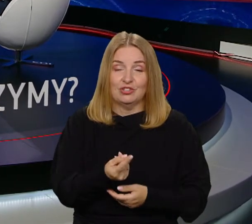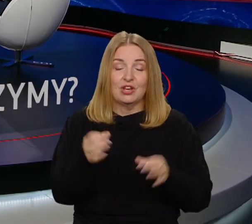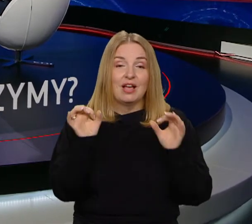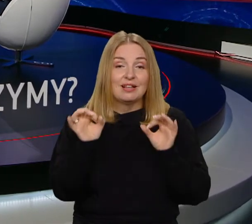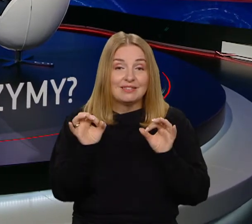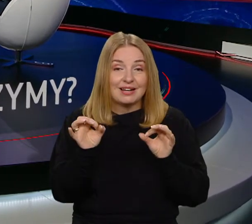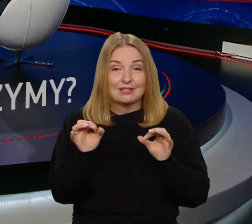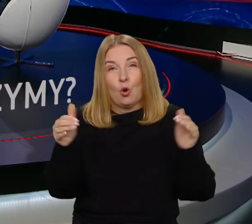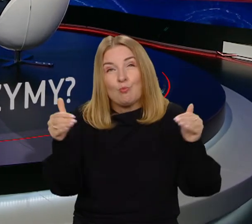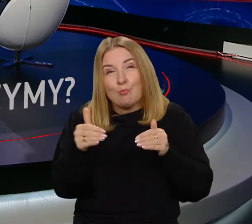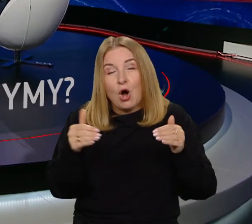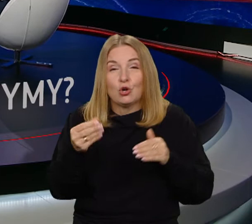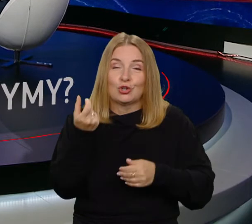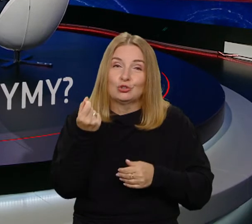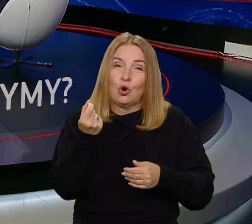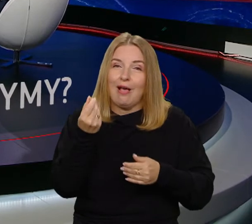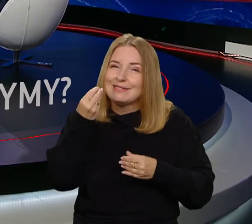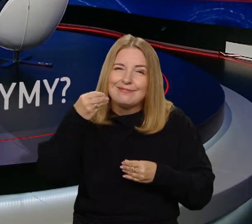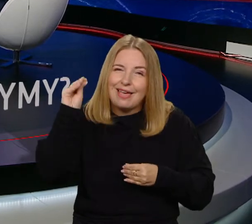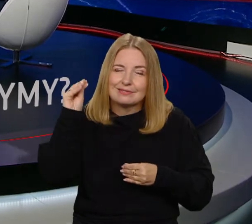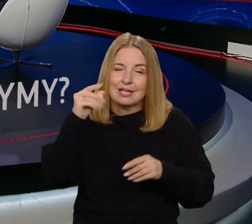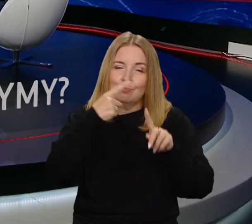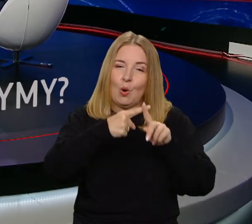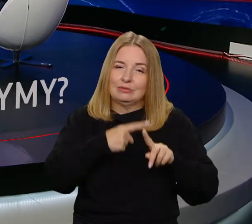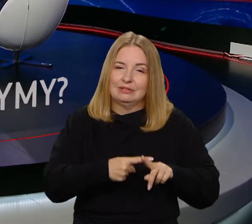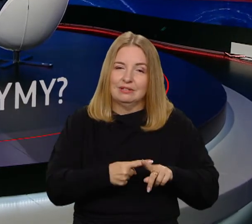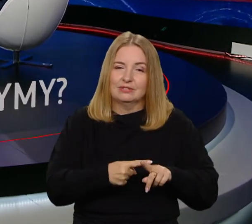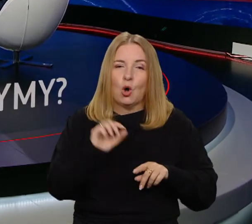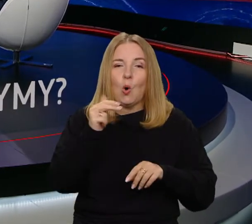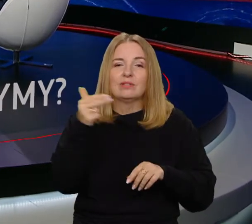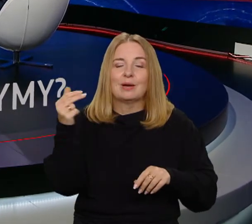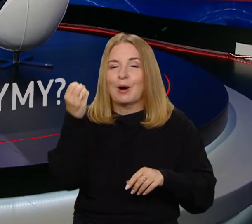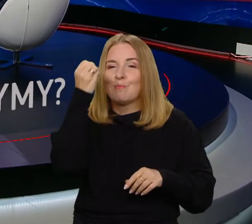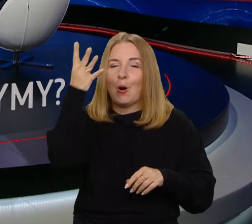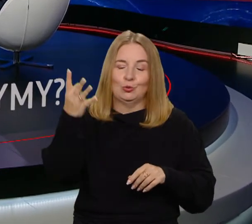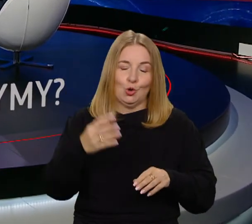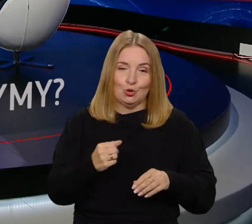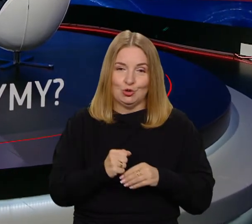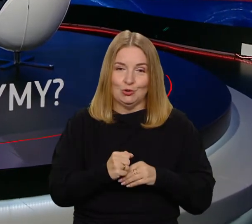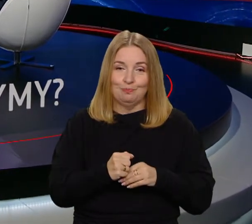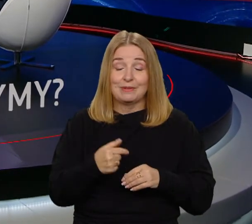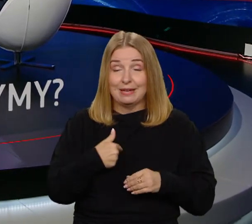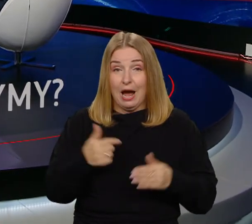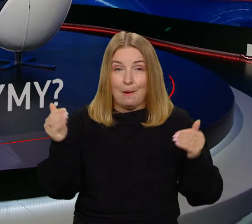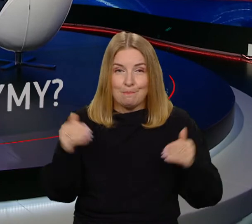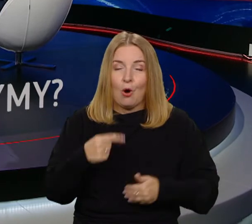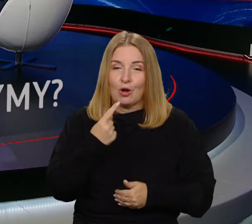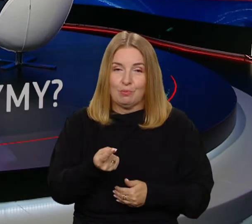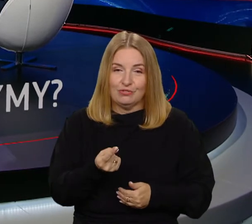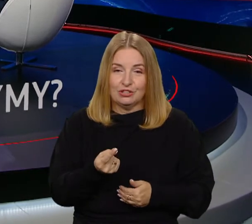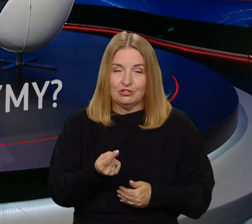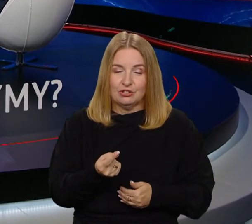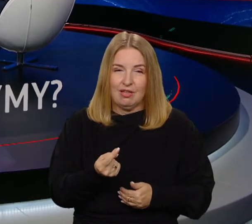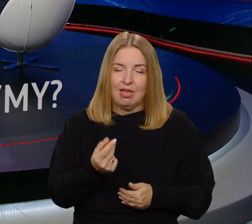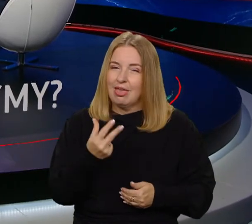zbyt optymistycznie podchodzimy do mądrości. Że to jest kolejny krok. Ja bym powiedział tak, że mądrość to jest dobro rzadkie.